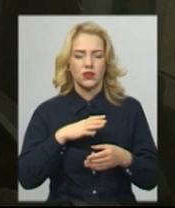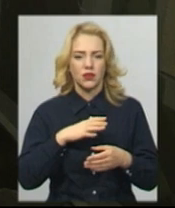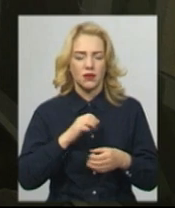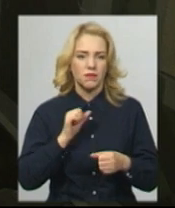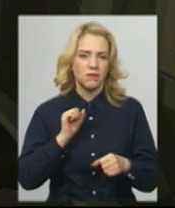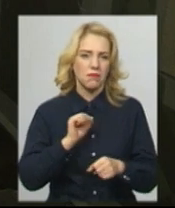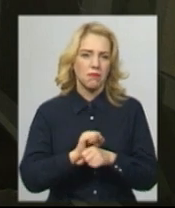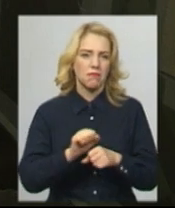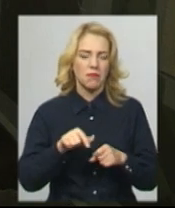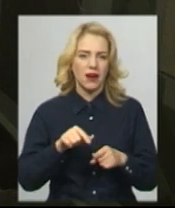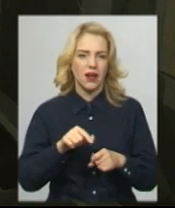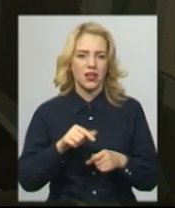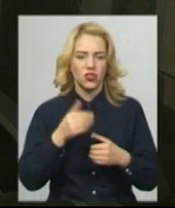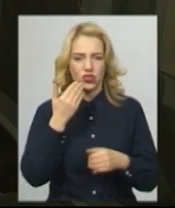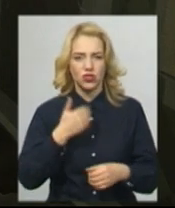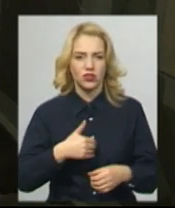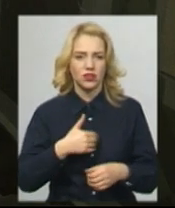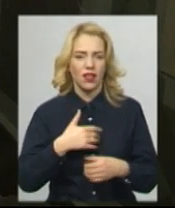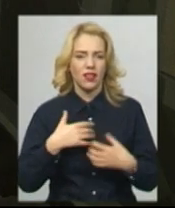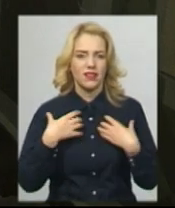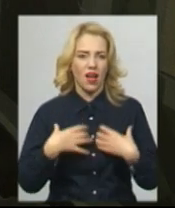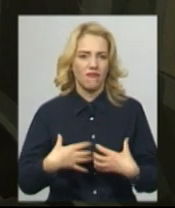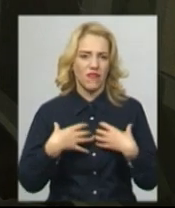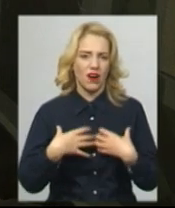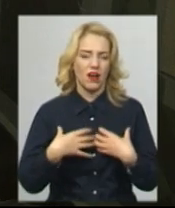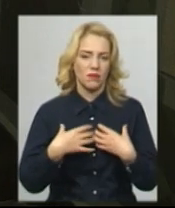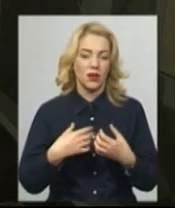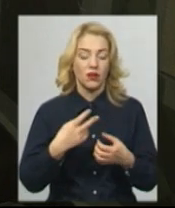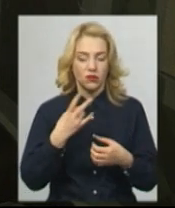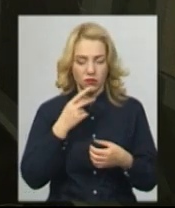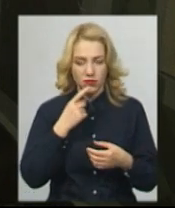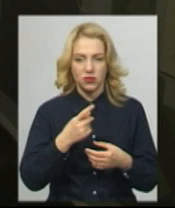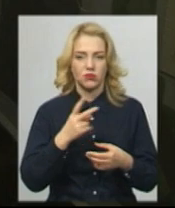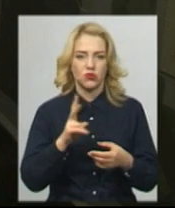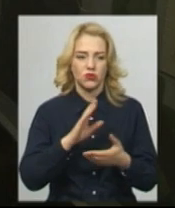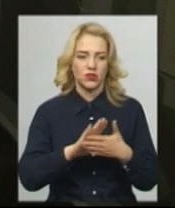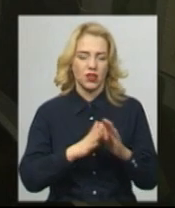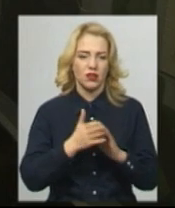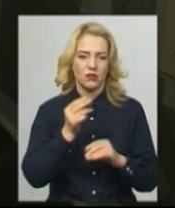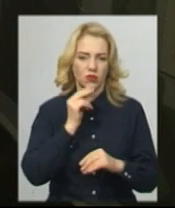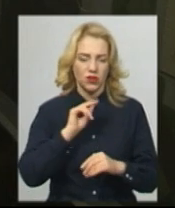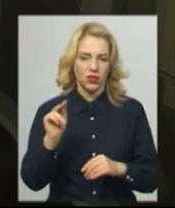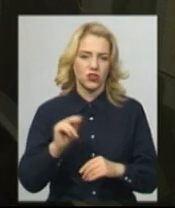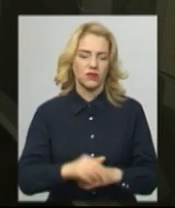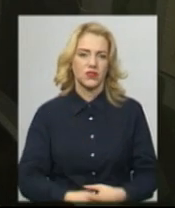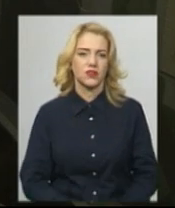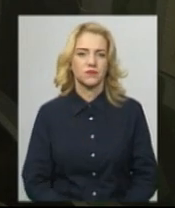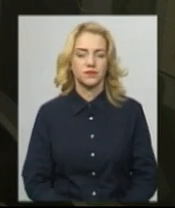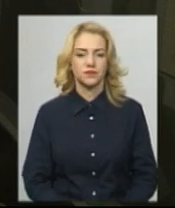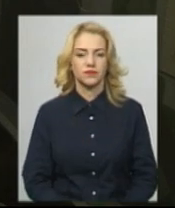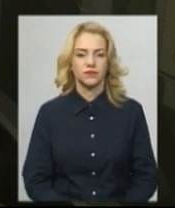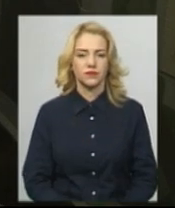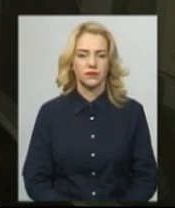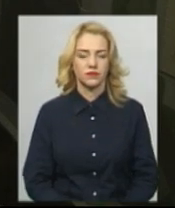фоні цього лікування я вже сказав, що стан дещо покращивався, стабілізувався, геменодинаміка стабілізувалася,